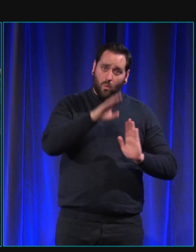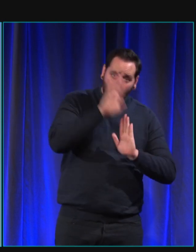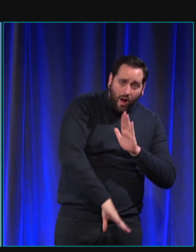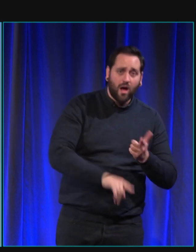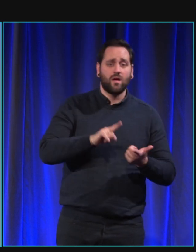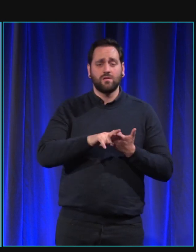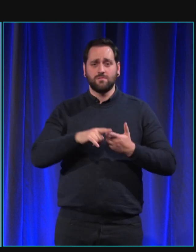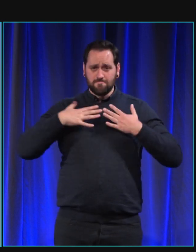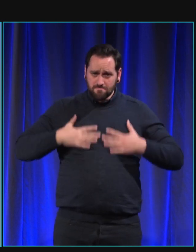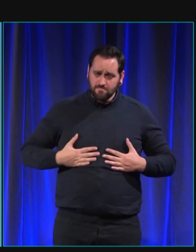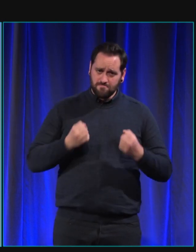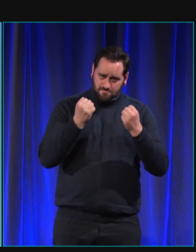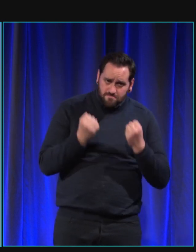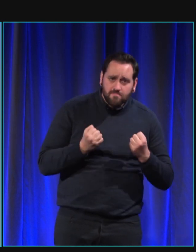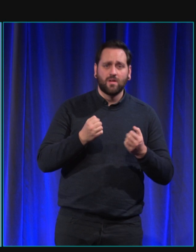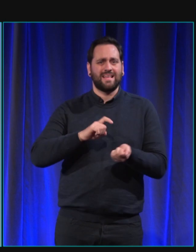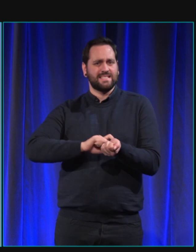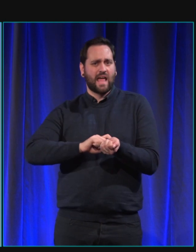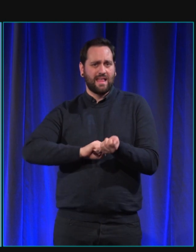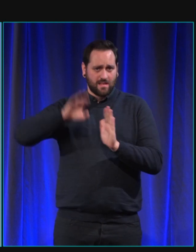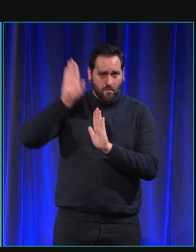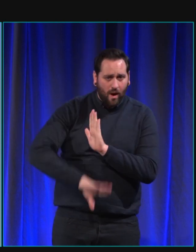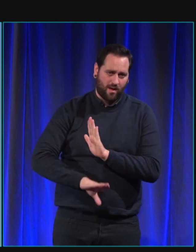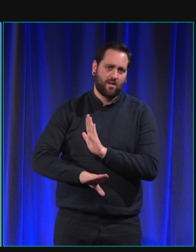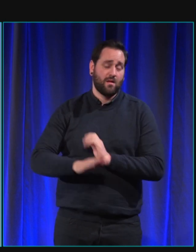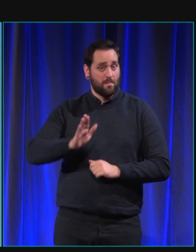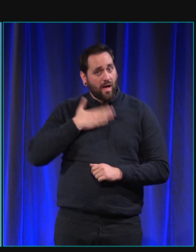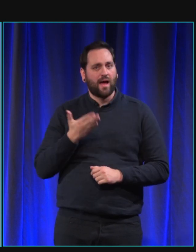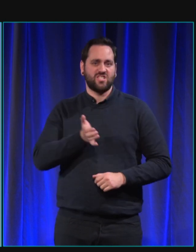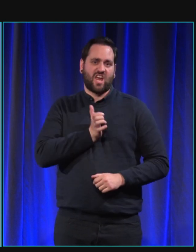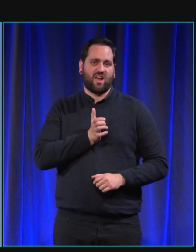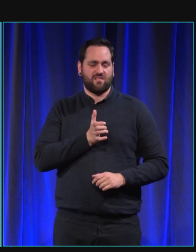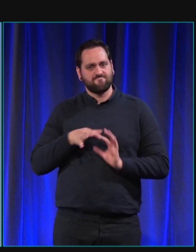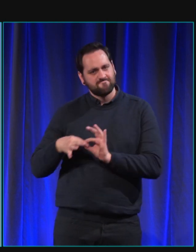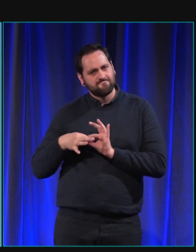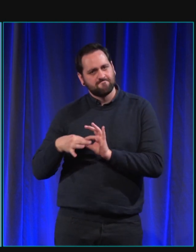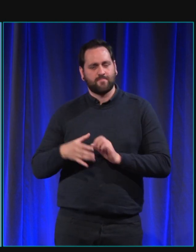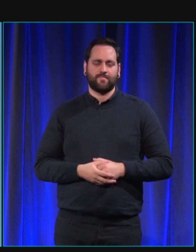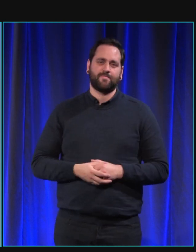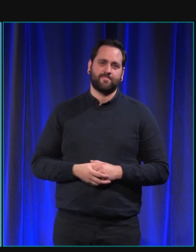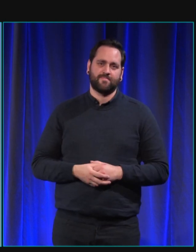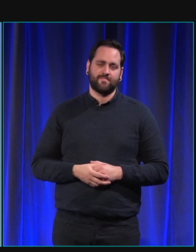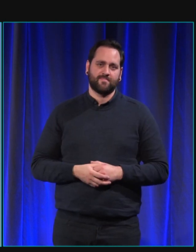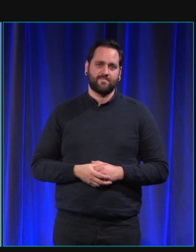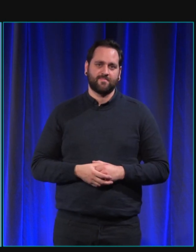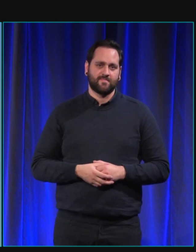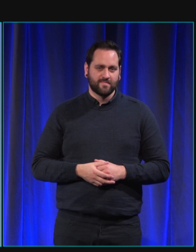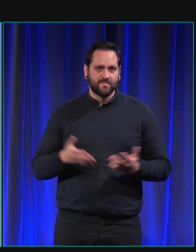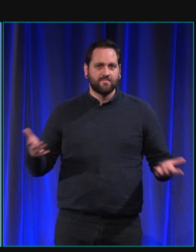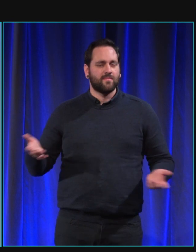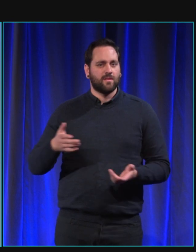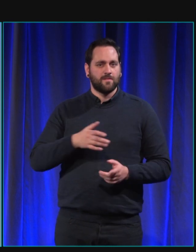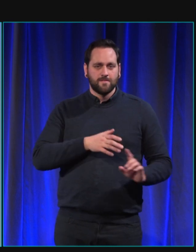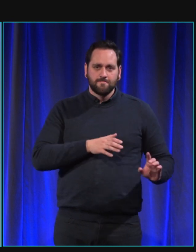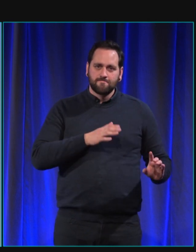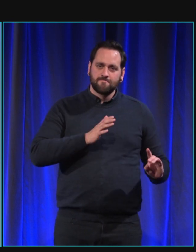plus résistants face au stress également. Donc toutes ces capacités à la fois cognitives, cette capacité à comprendre l